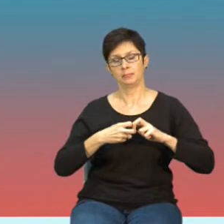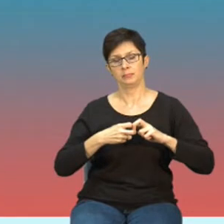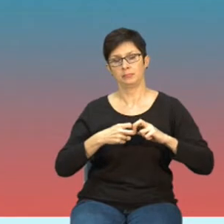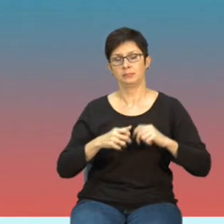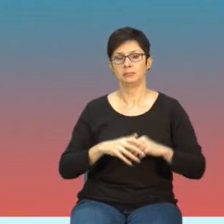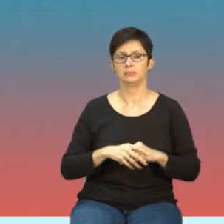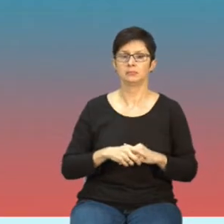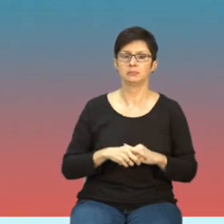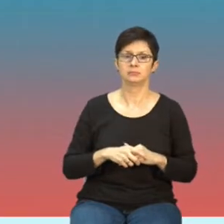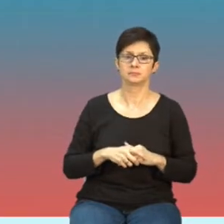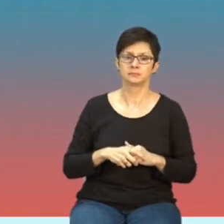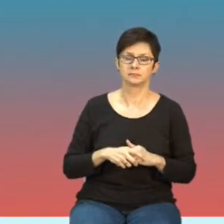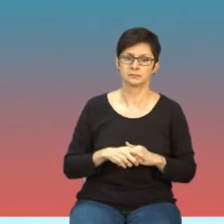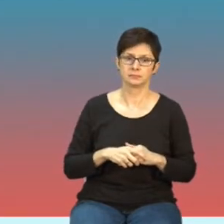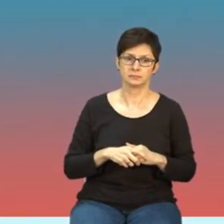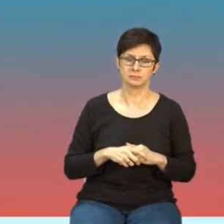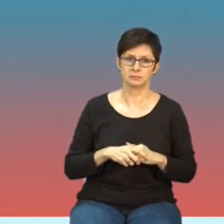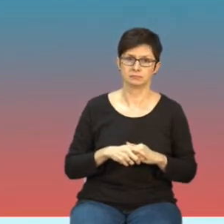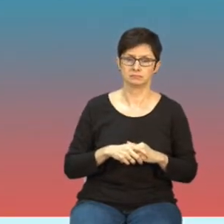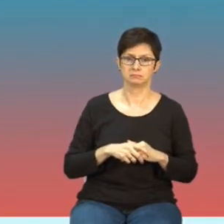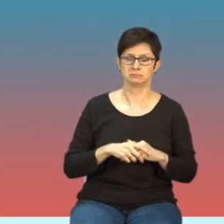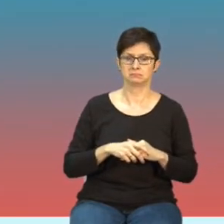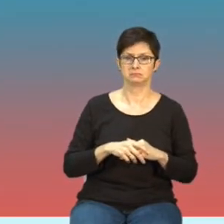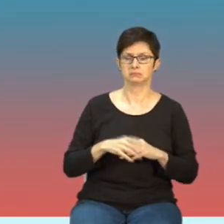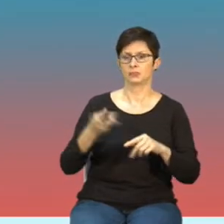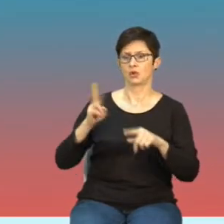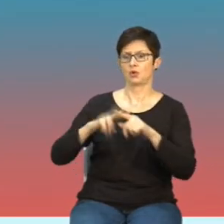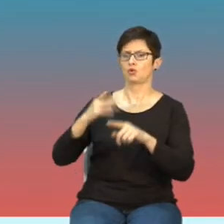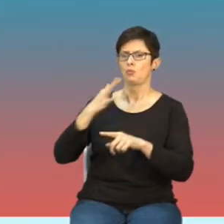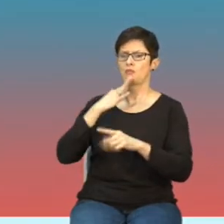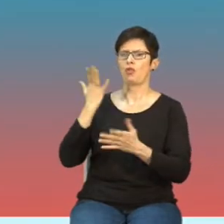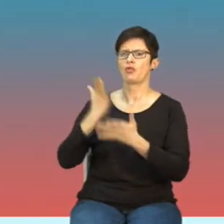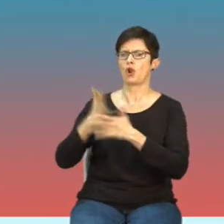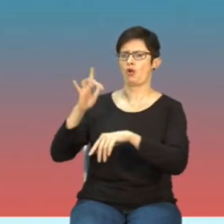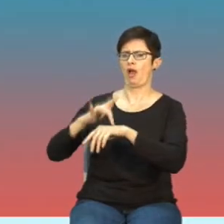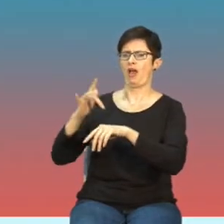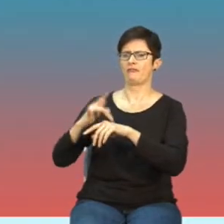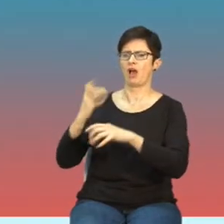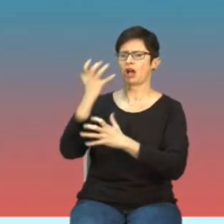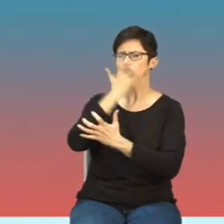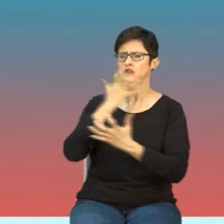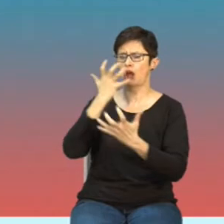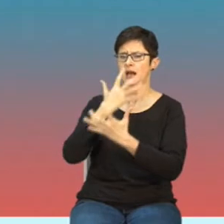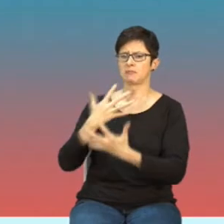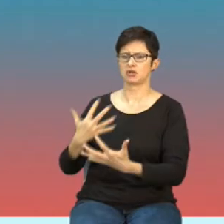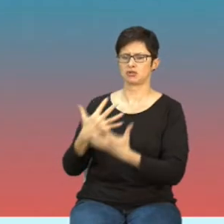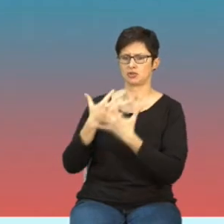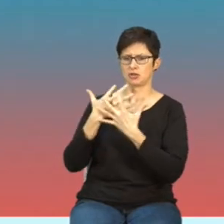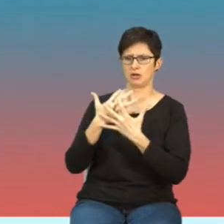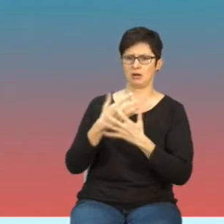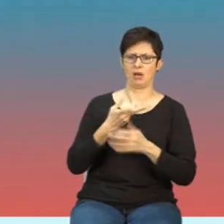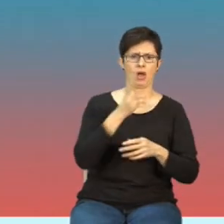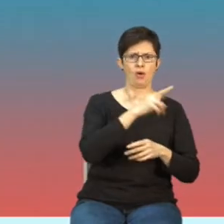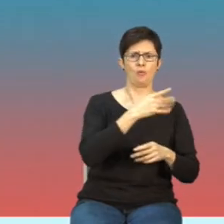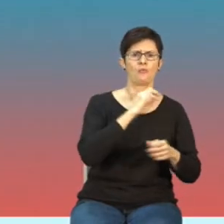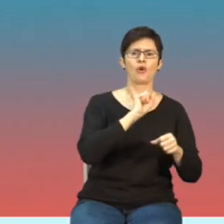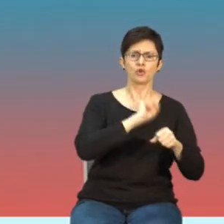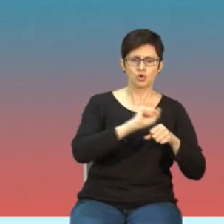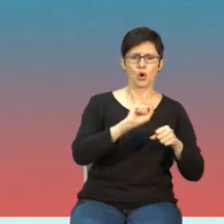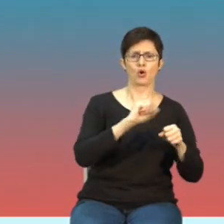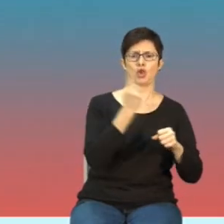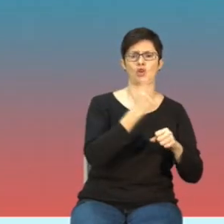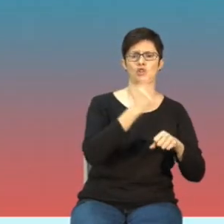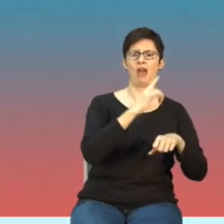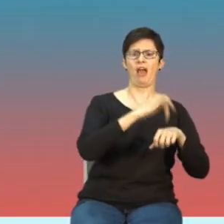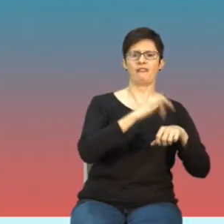bo niektórzy mówią tylko efekt termiczny, inni mówią istnieją efekty nietermiczne.